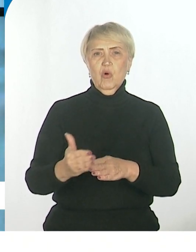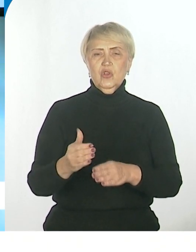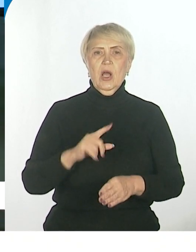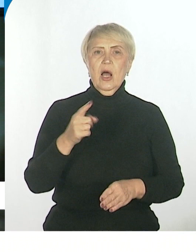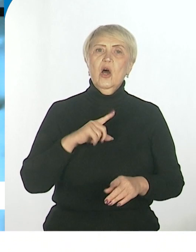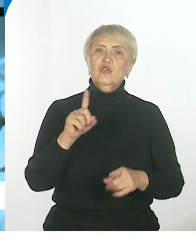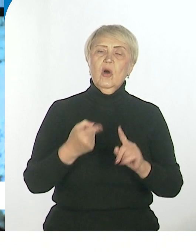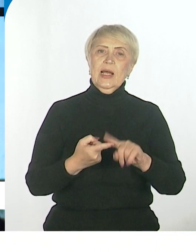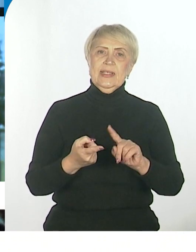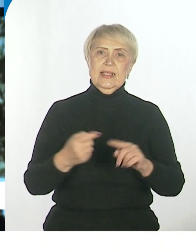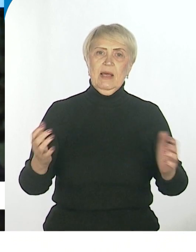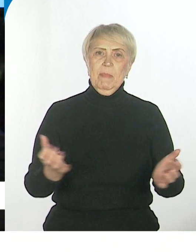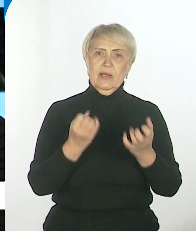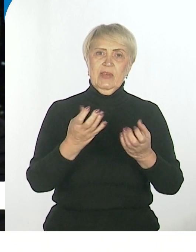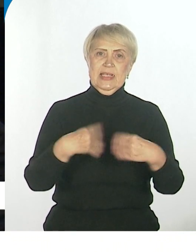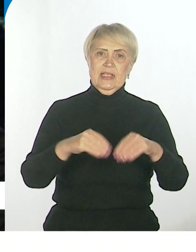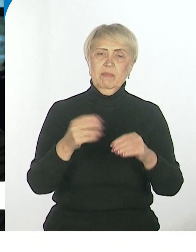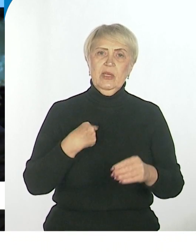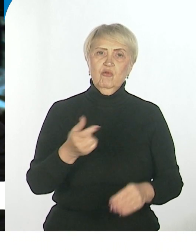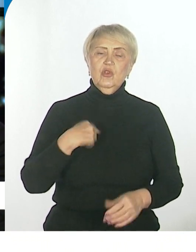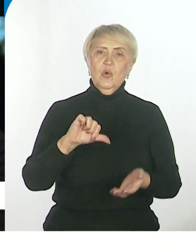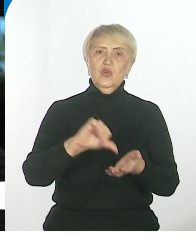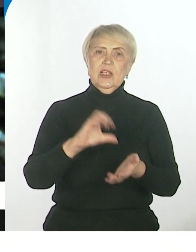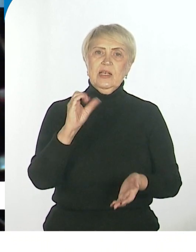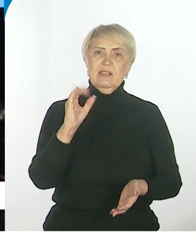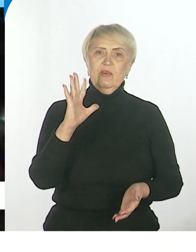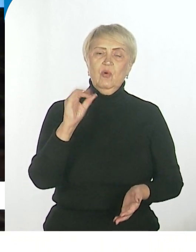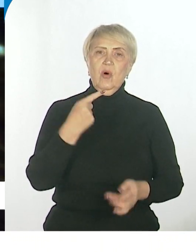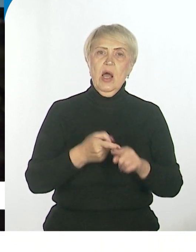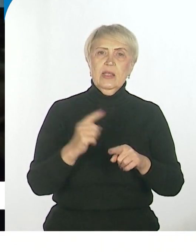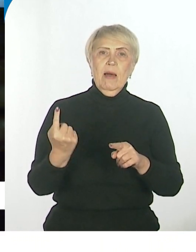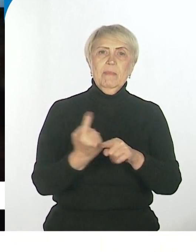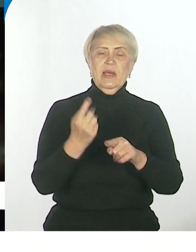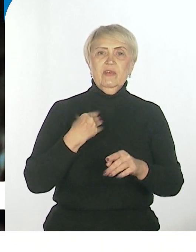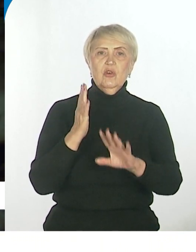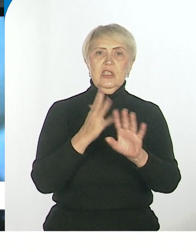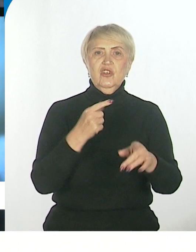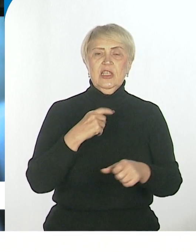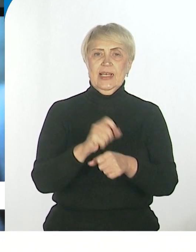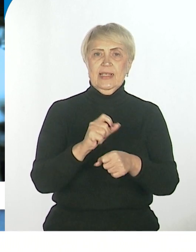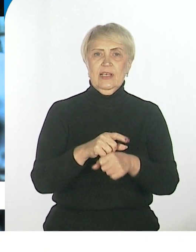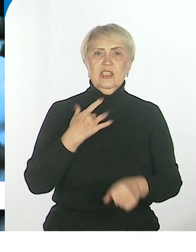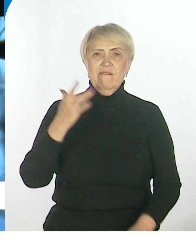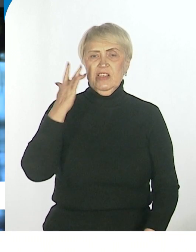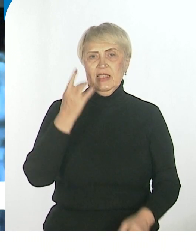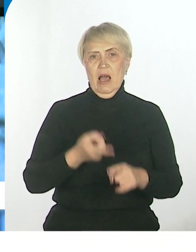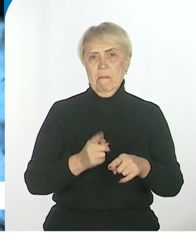семей участников СВО, это первоочередная задача, и всегда об этом